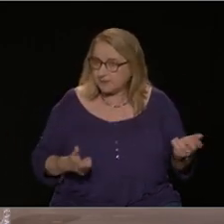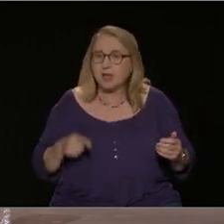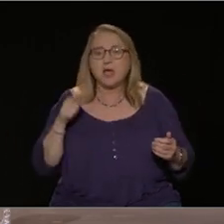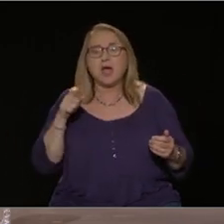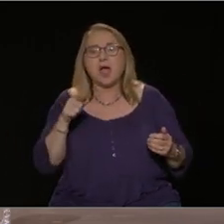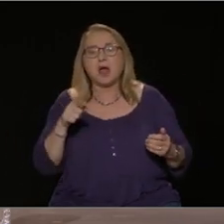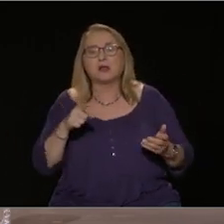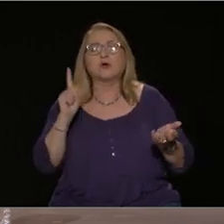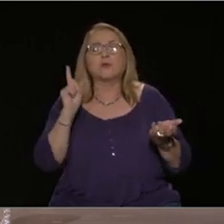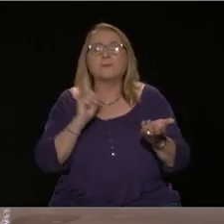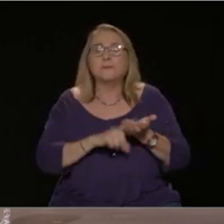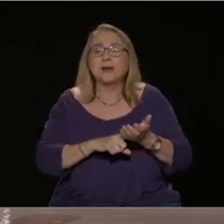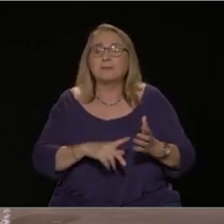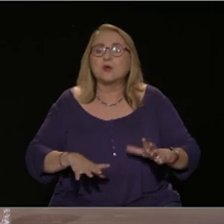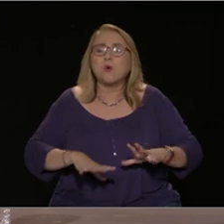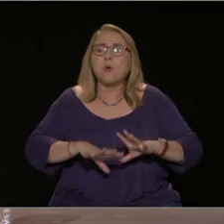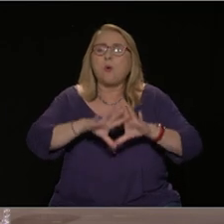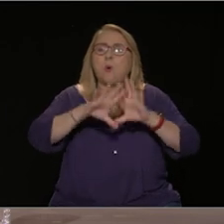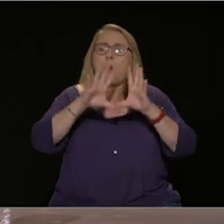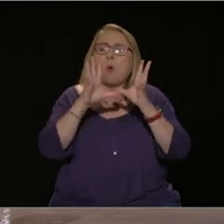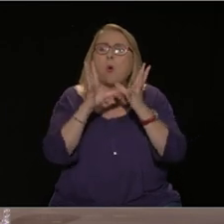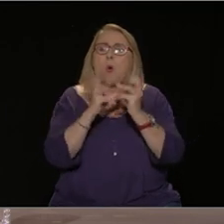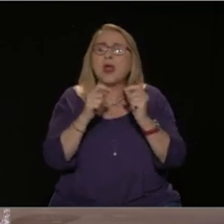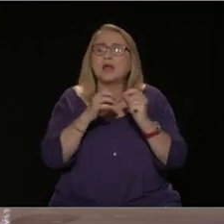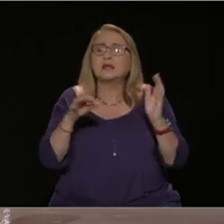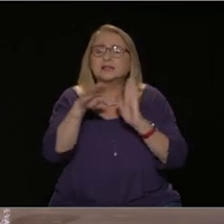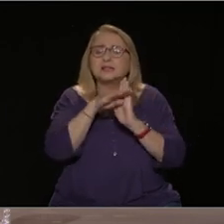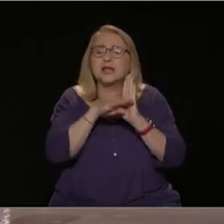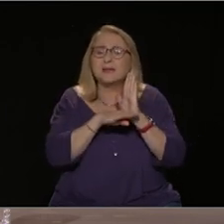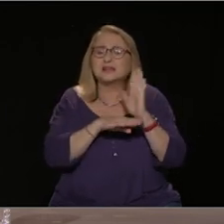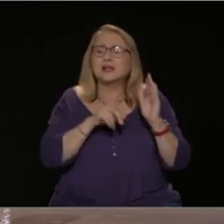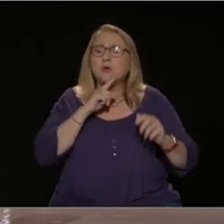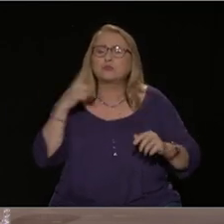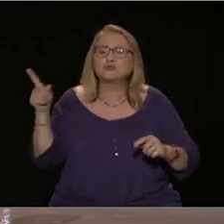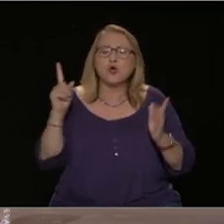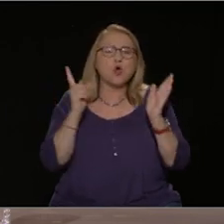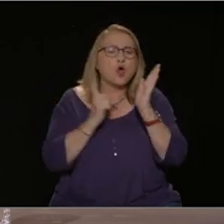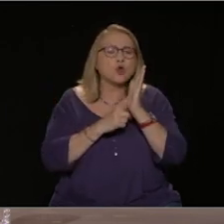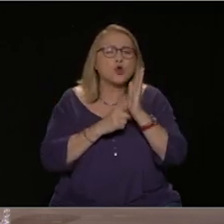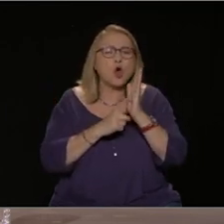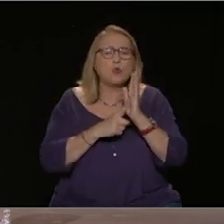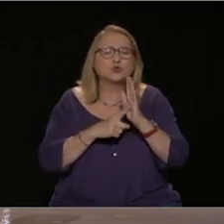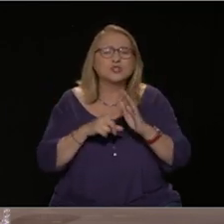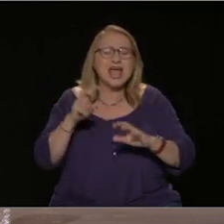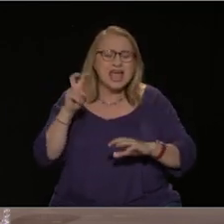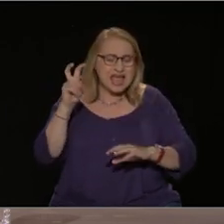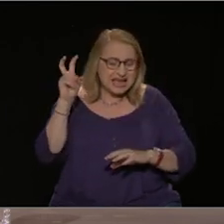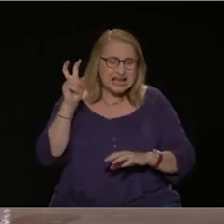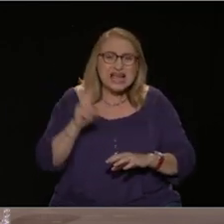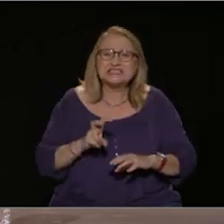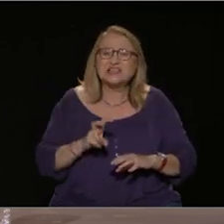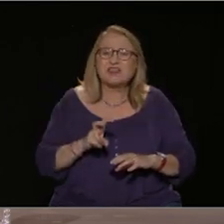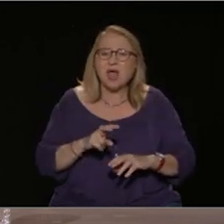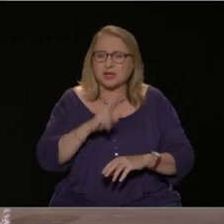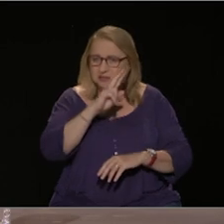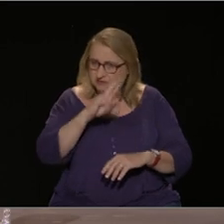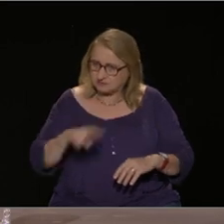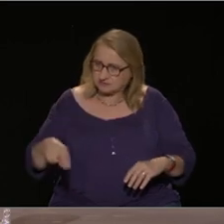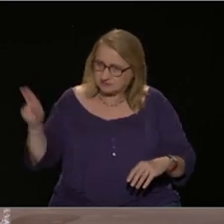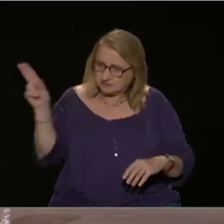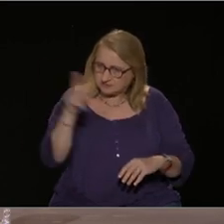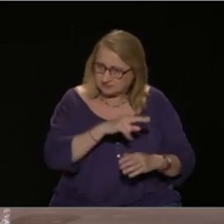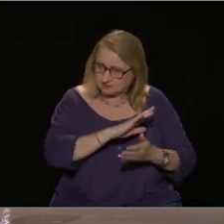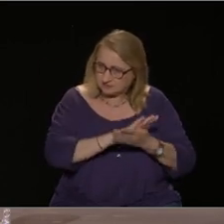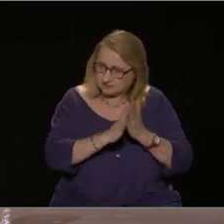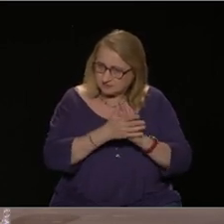απόκρουση, η αντιστροφή όλων των αντεργατικών μέτρων όπως αυτό του νόμου Χατζηδάκη και αντίθετα η επιβολή στην πράξη των συνδικαλιστικών